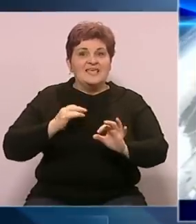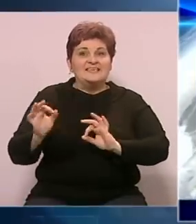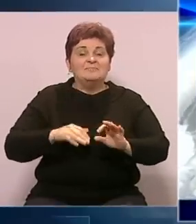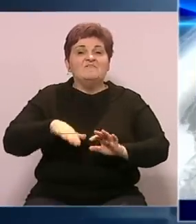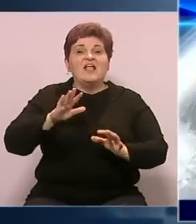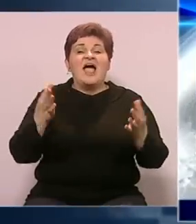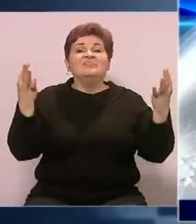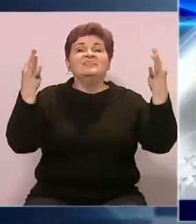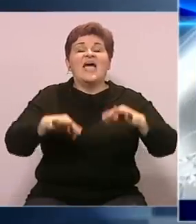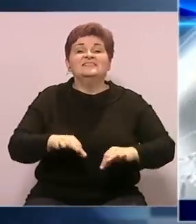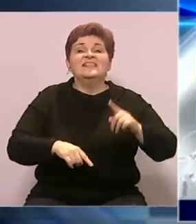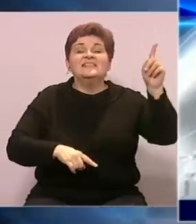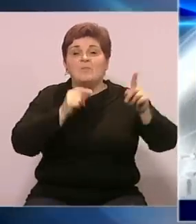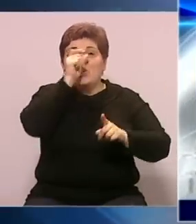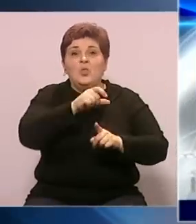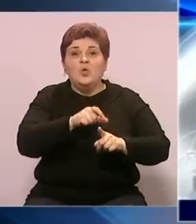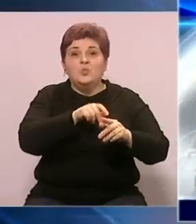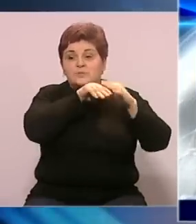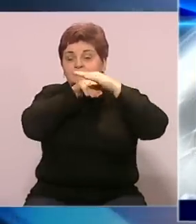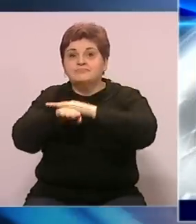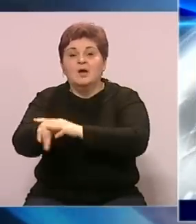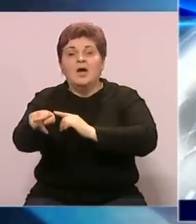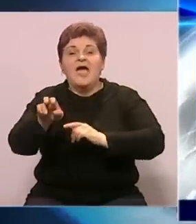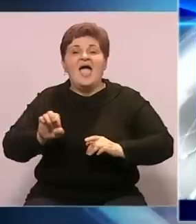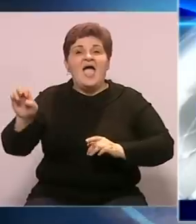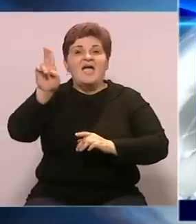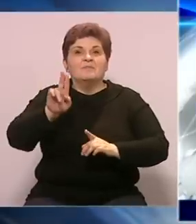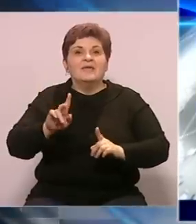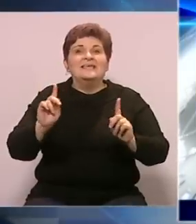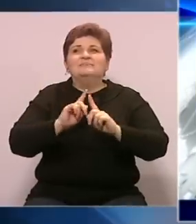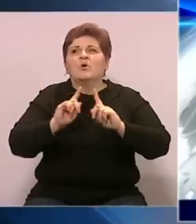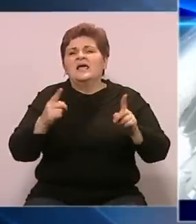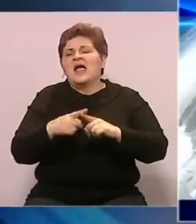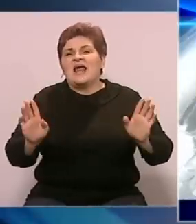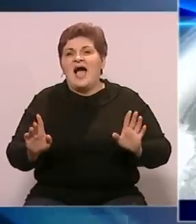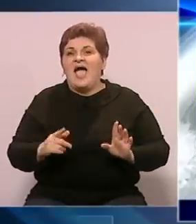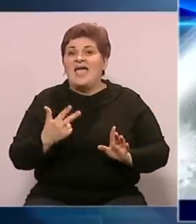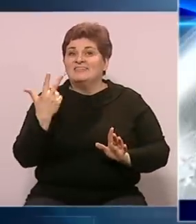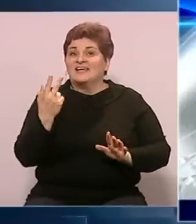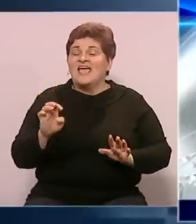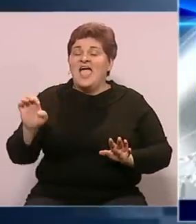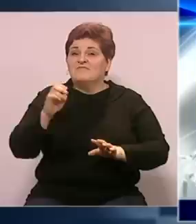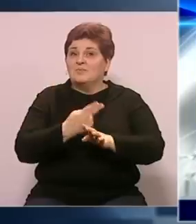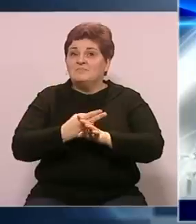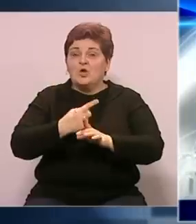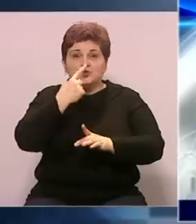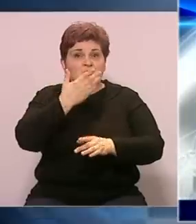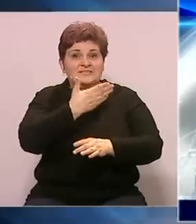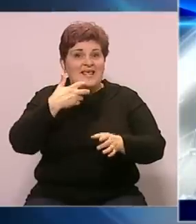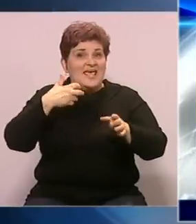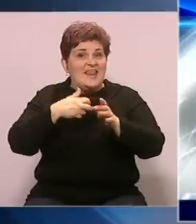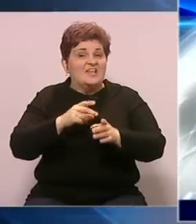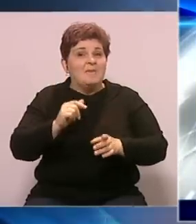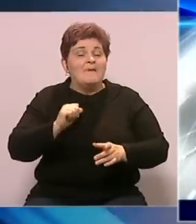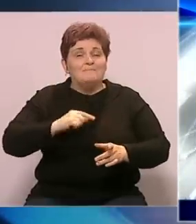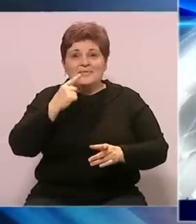više od 10.000 tamošnjih stanovnika da migrira ka Evropskoj uniji iz različitih razloga. Jedine tri evropske zemlje koje s Rusijom nemaju vizni režim